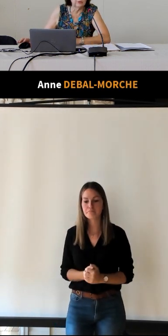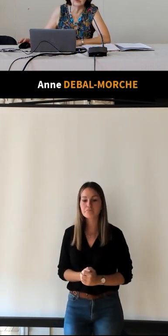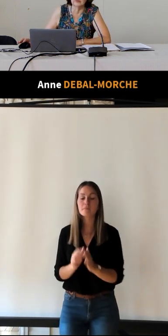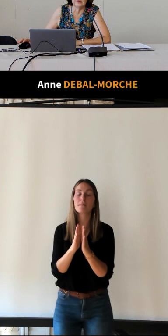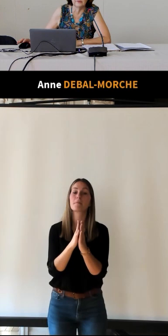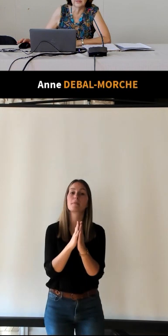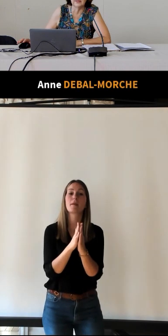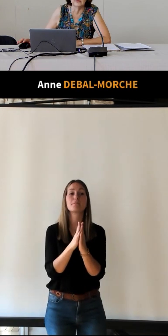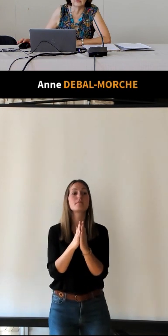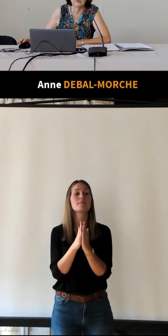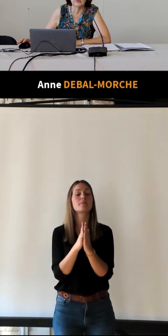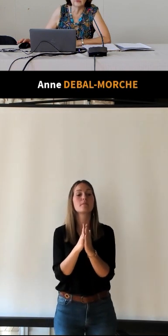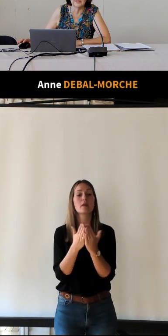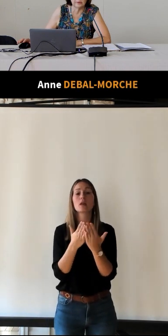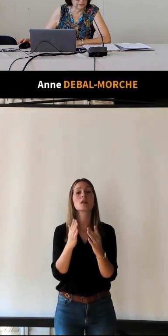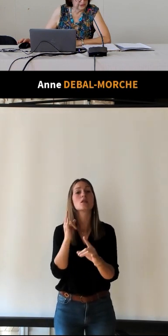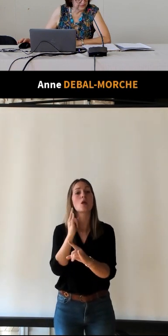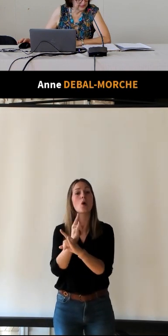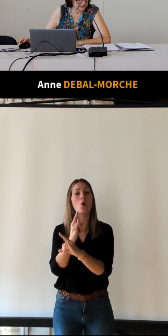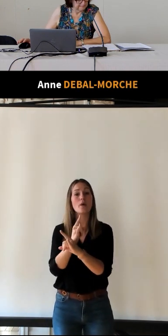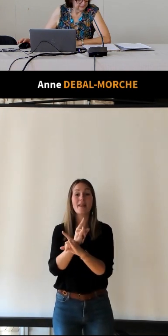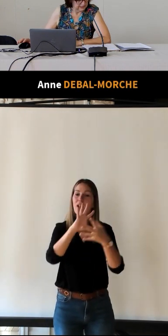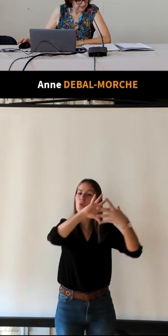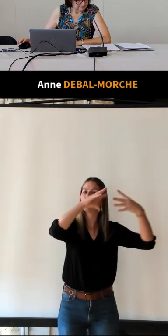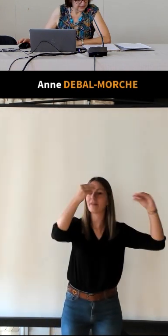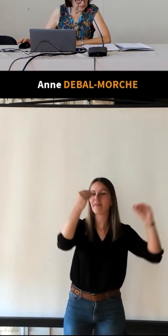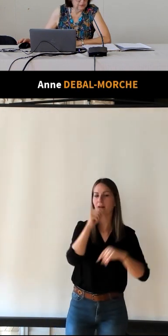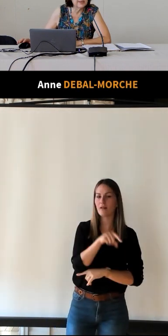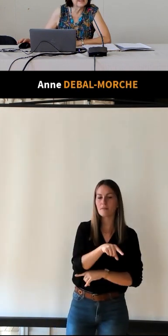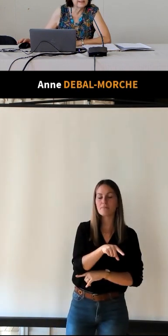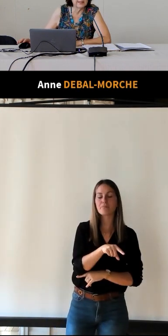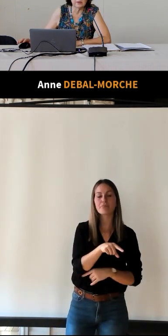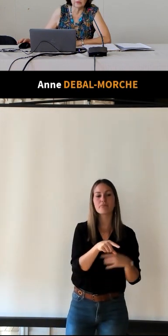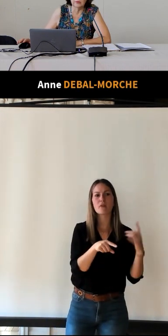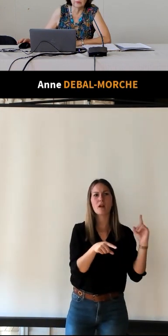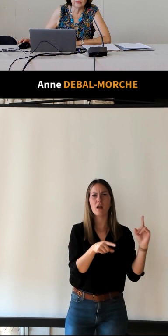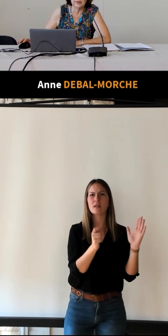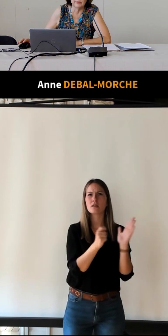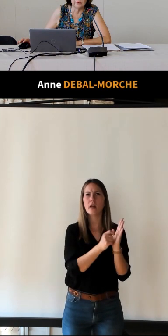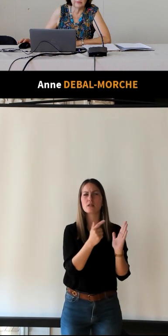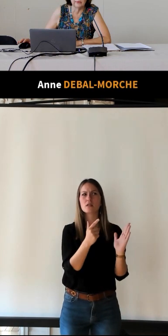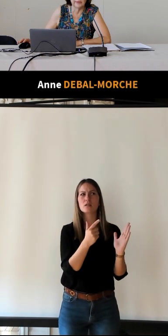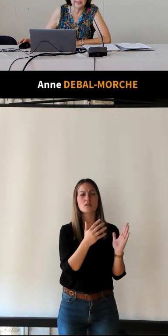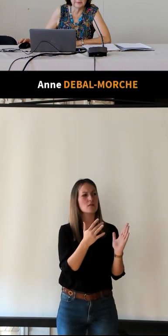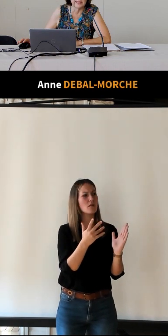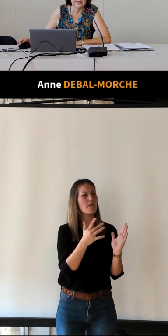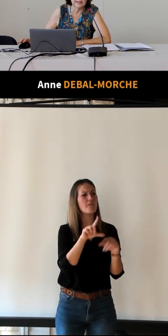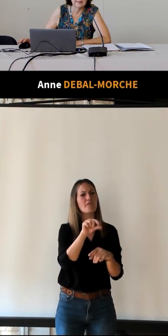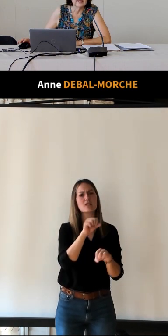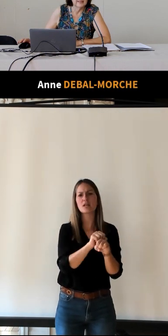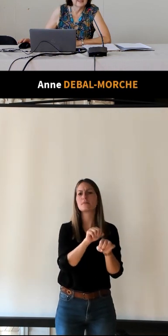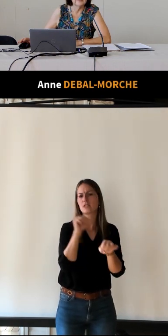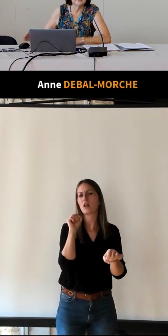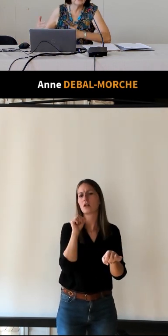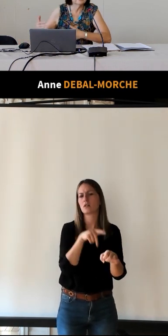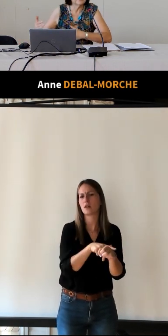nouveau, le guide de l'hôtel de l'univers, mais celui-ci date du début XXe siècle,